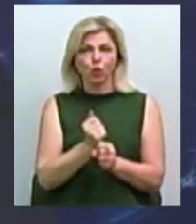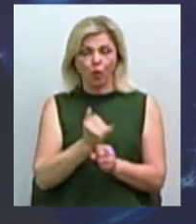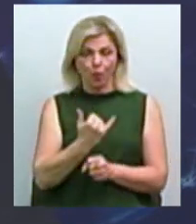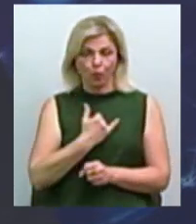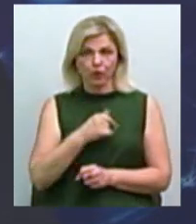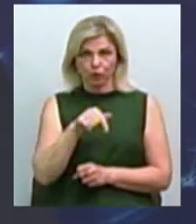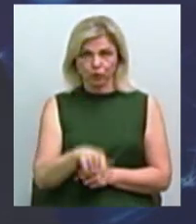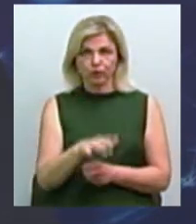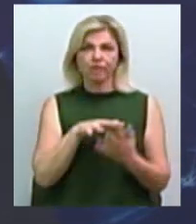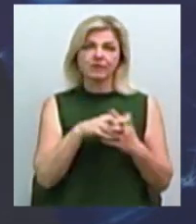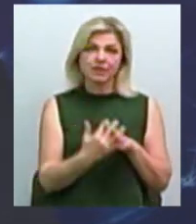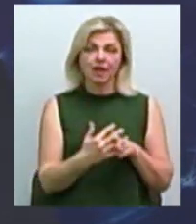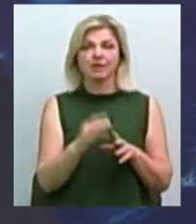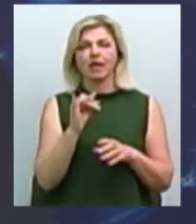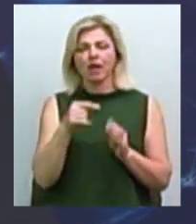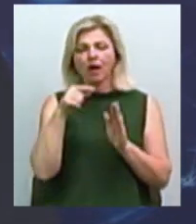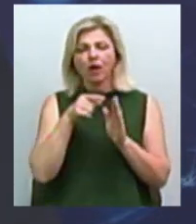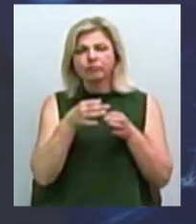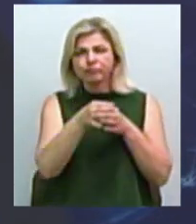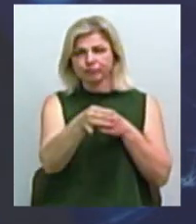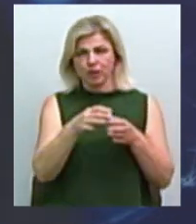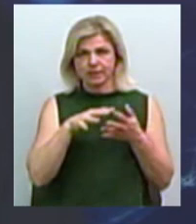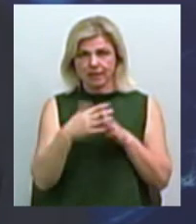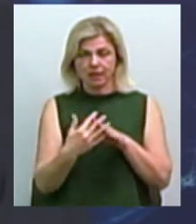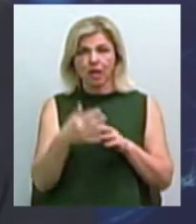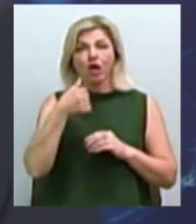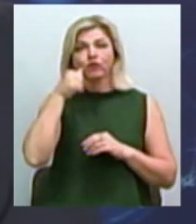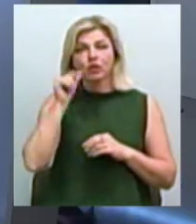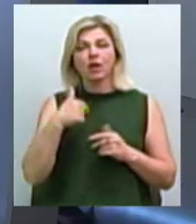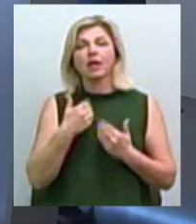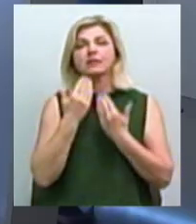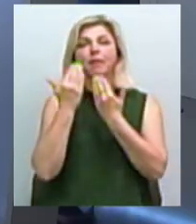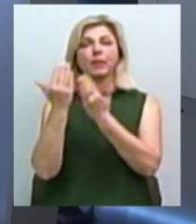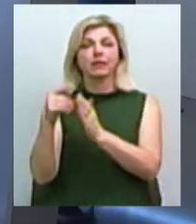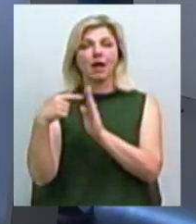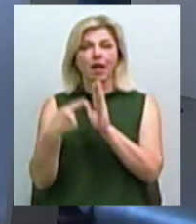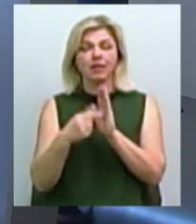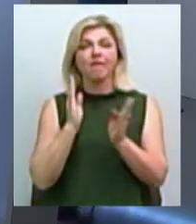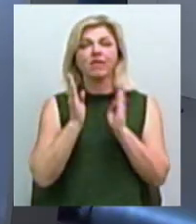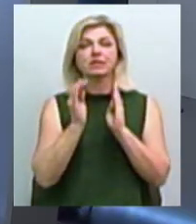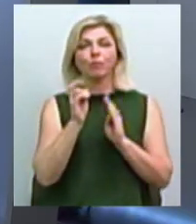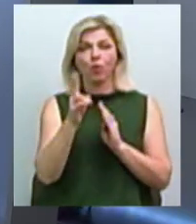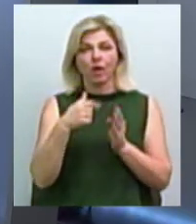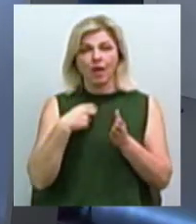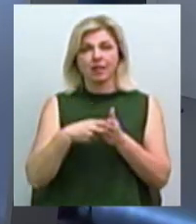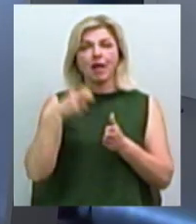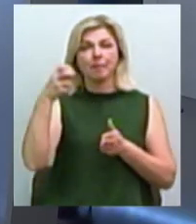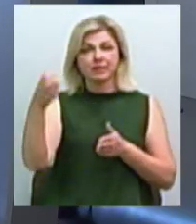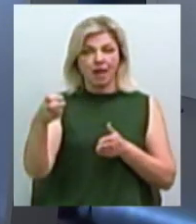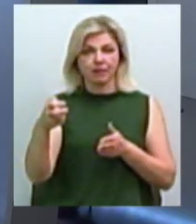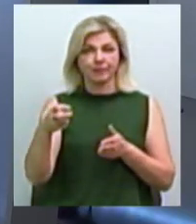селах, в таких глубинних селах. Я вчора задала питання в Фейсбуці, я написала одному з